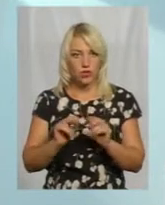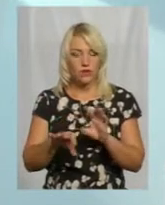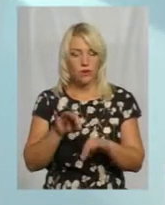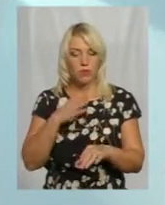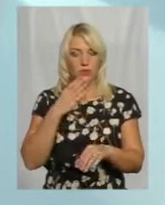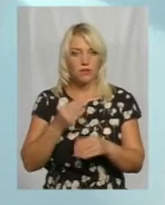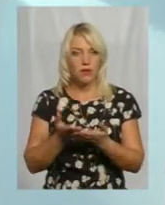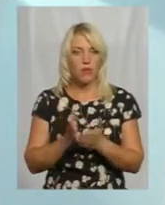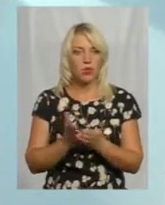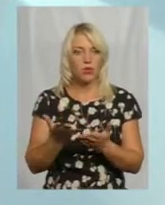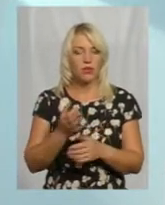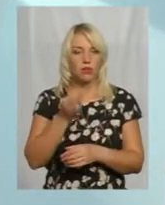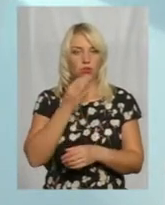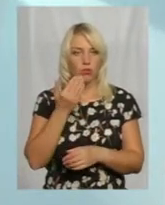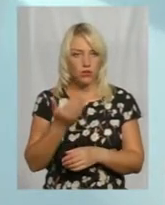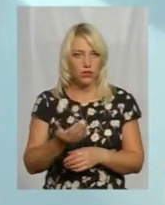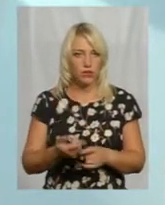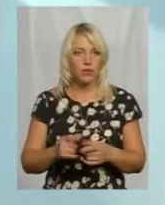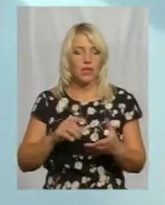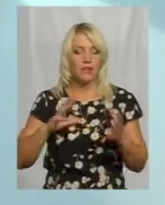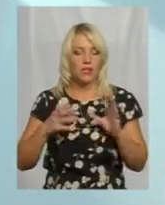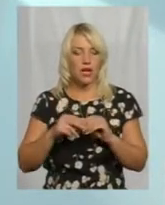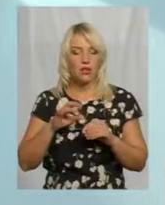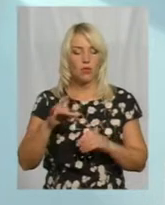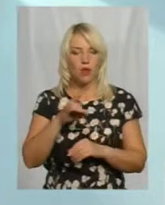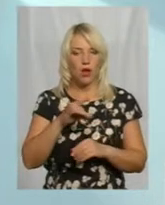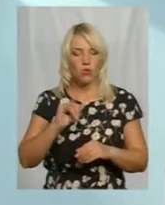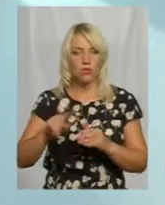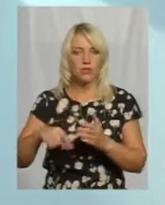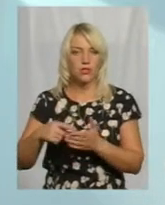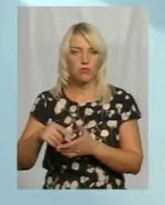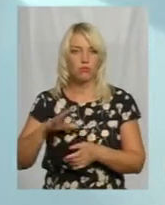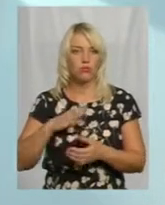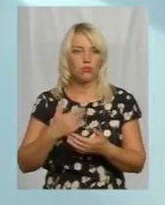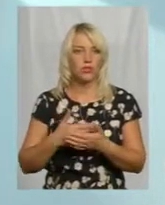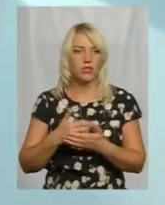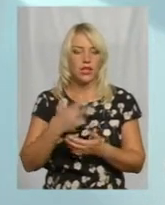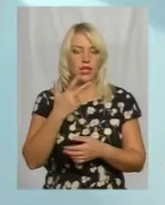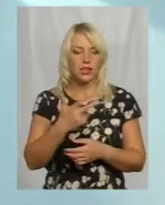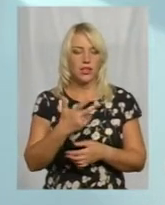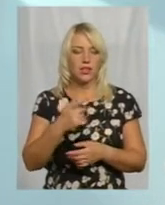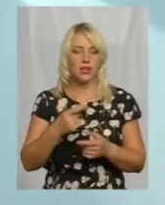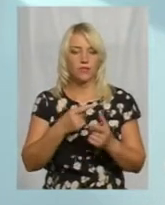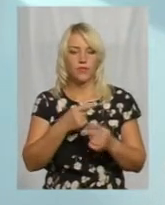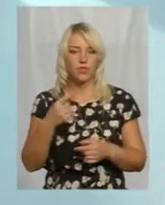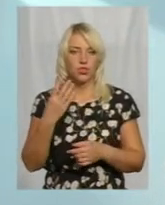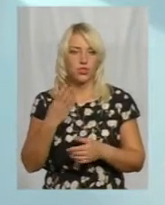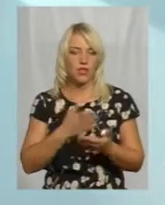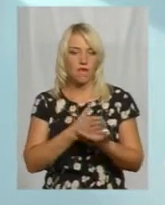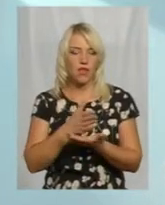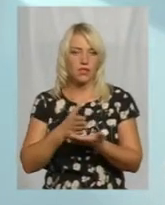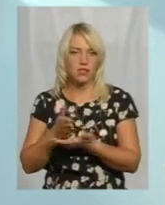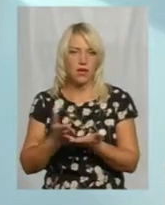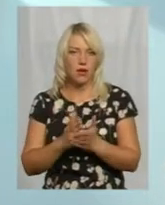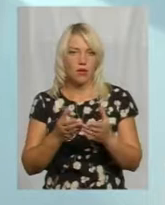підручник, який йому подобається. В загальному десь так по районах і по містах десь було по 3-4 версії підручників. І тому, якщо ця